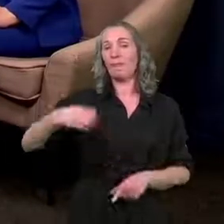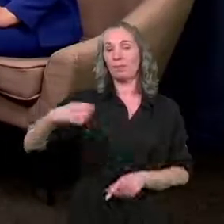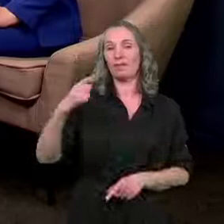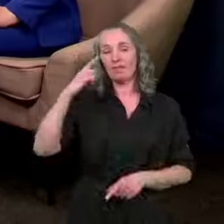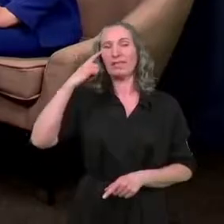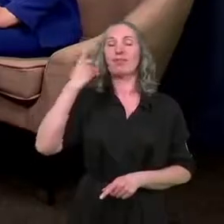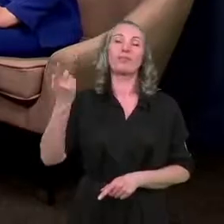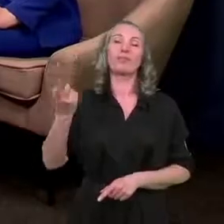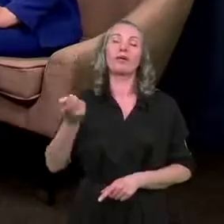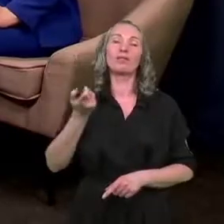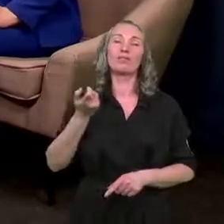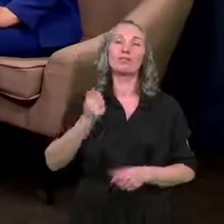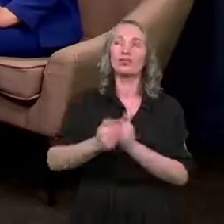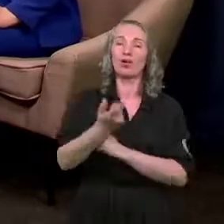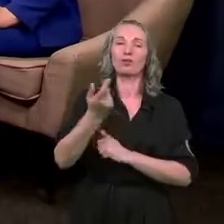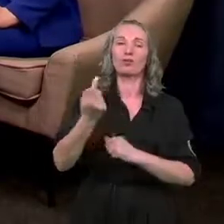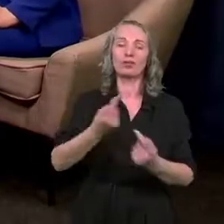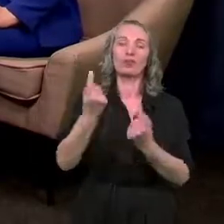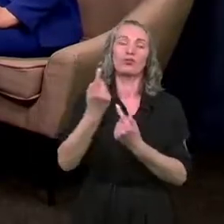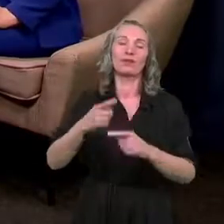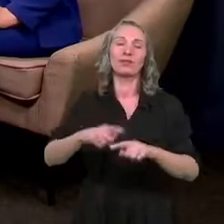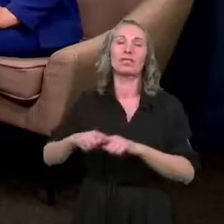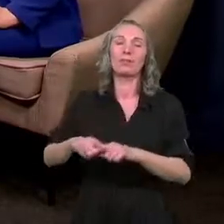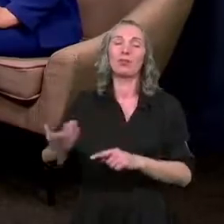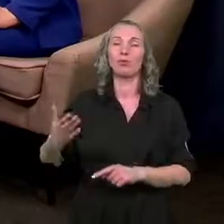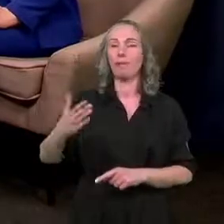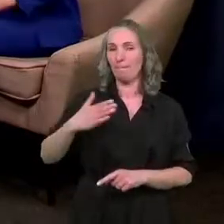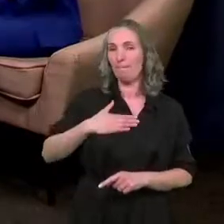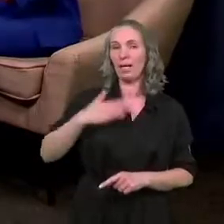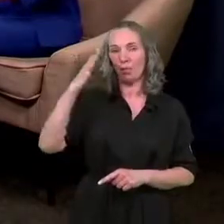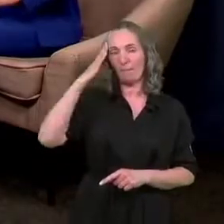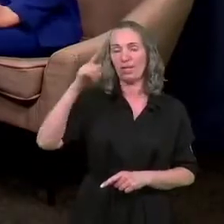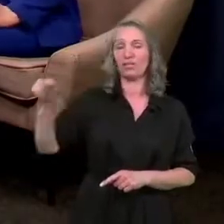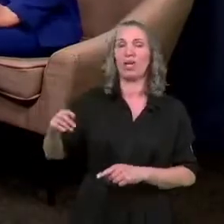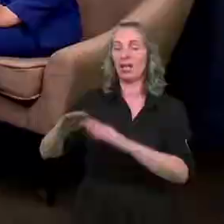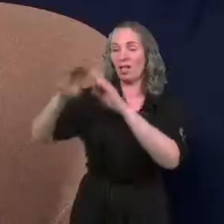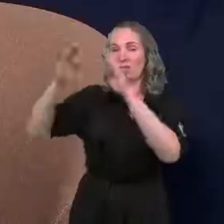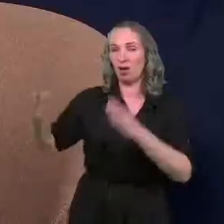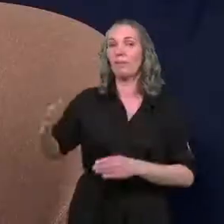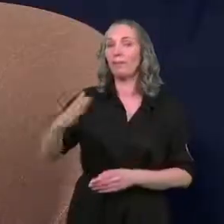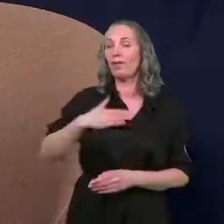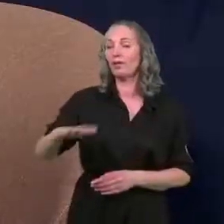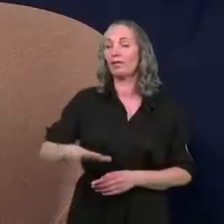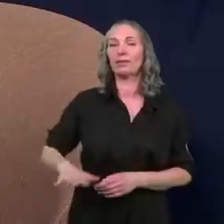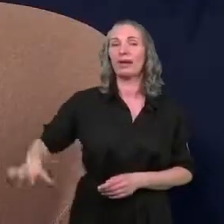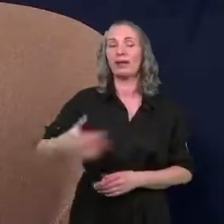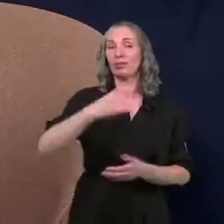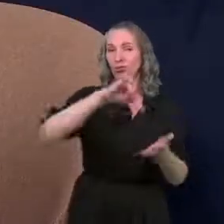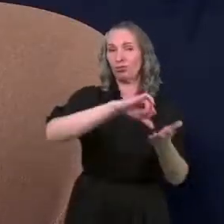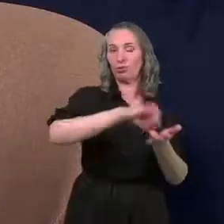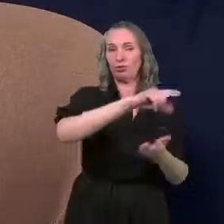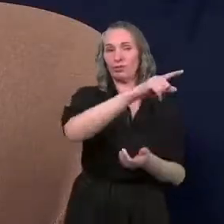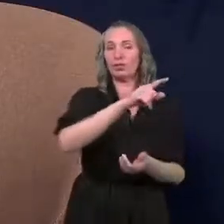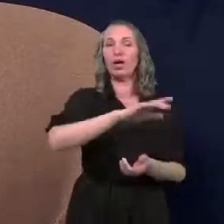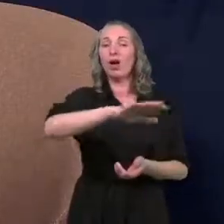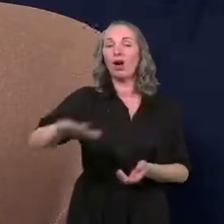wspomniał, że są sytuacje, że spółki mają mieszkania, mają domy na terenie śródmieścia,